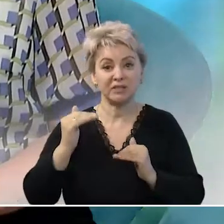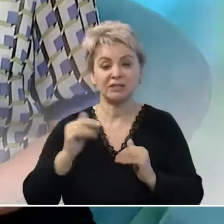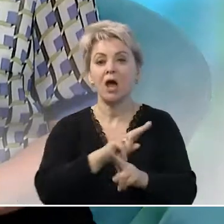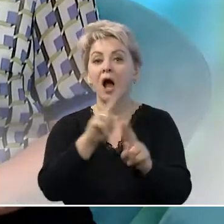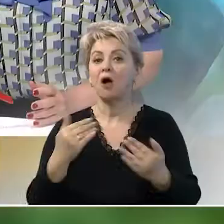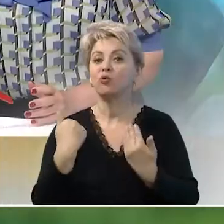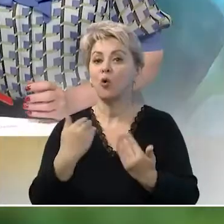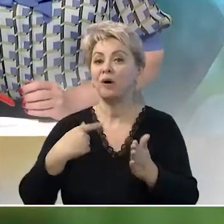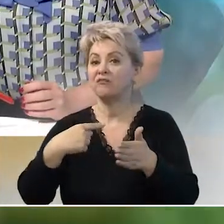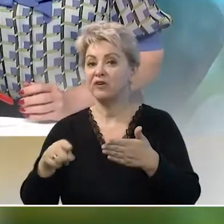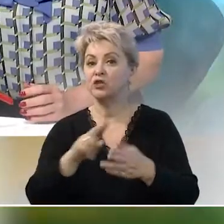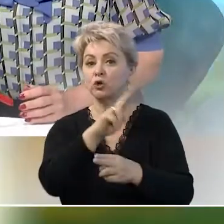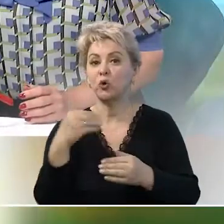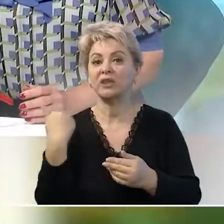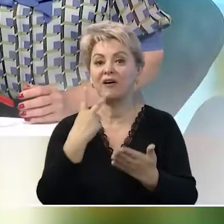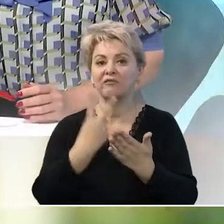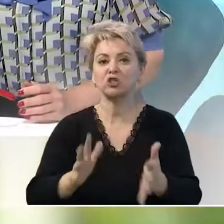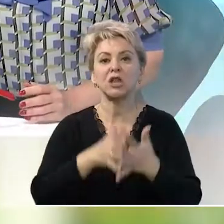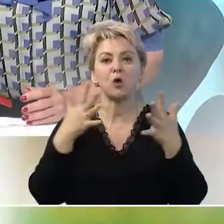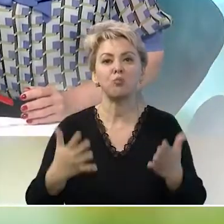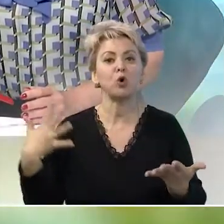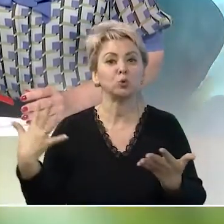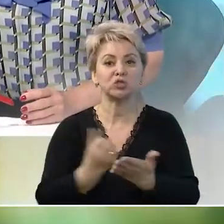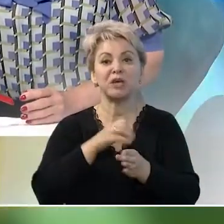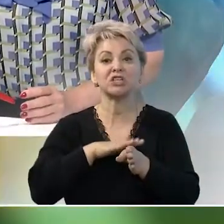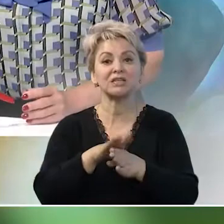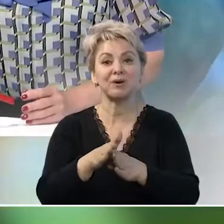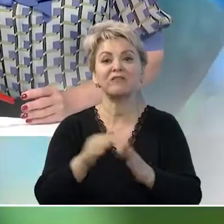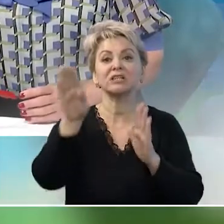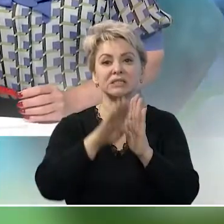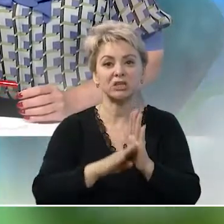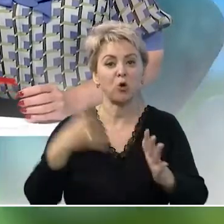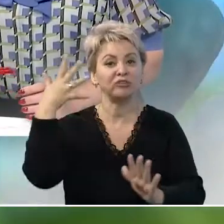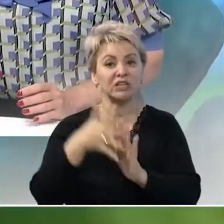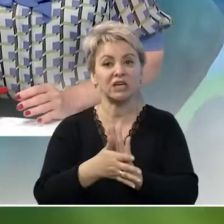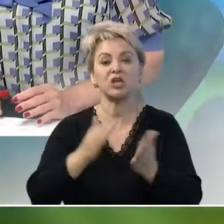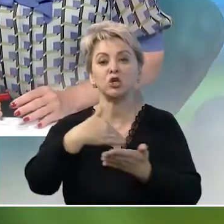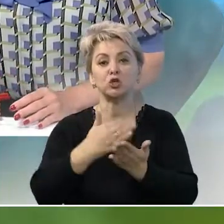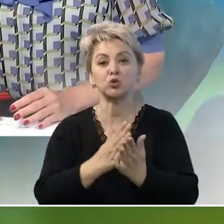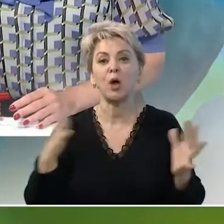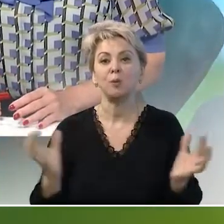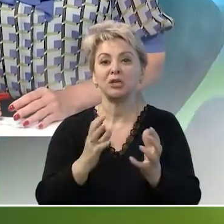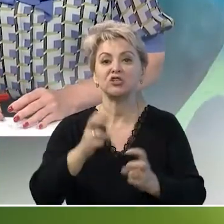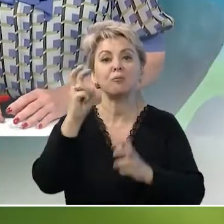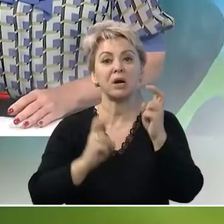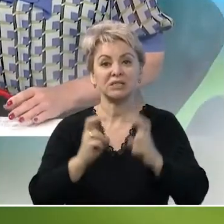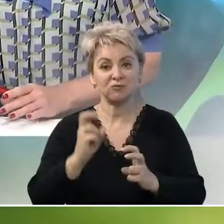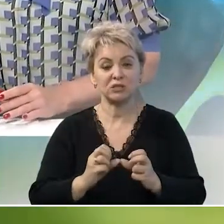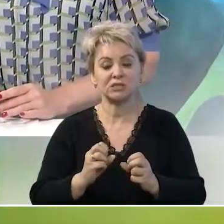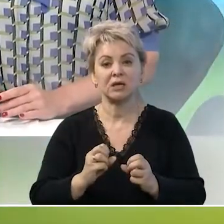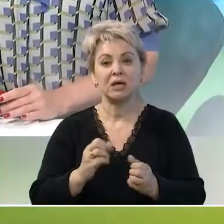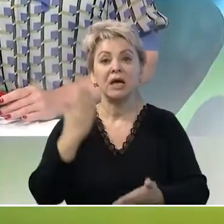Кого бы вы выделили? Кто, на ваш взгляд, наиболее успешно справился с задачей по внедрению инструментов бережливого производства?